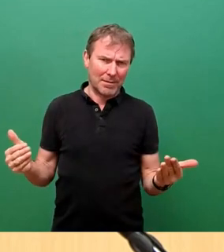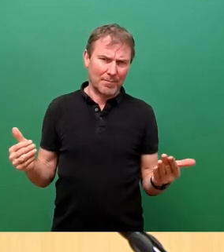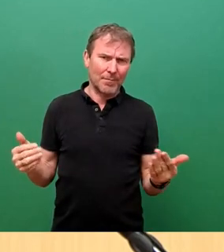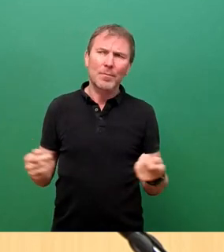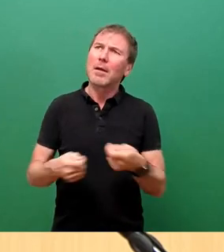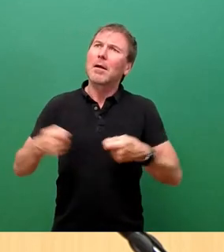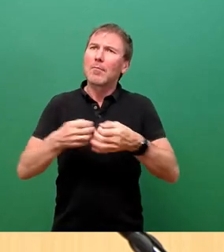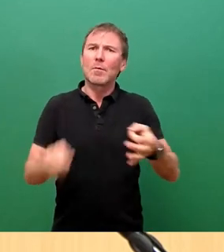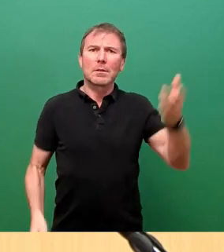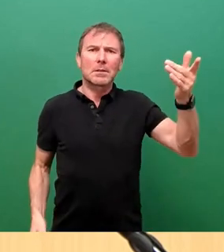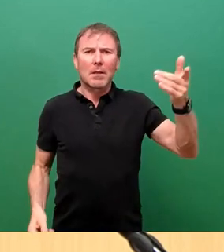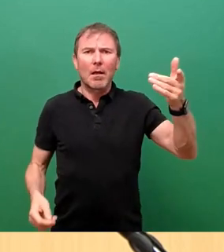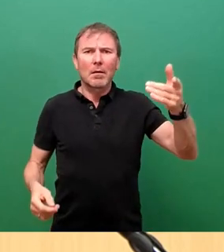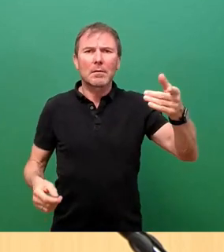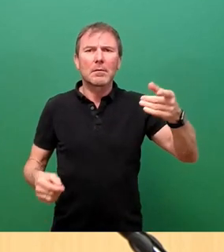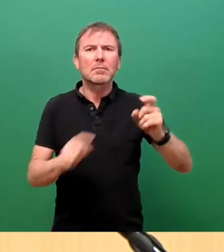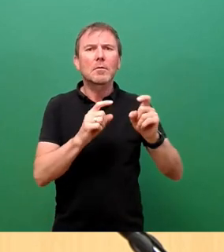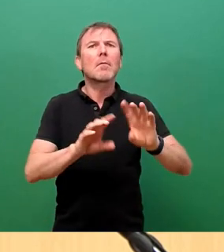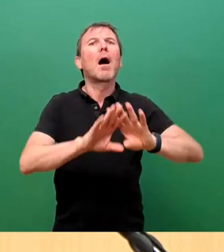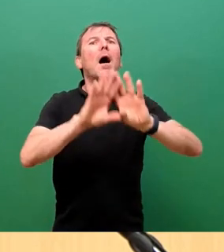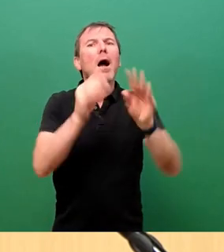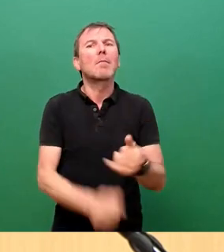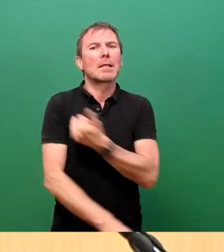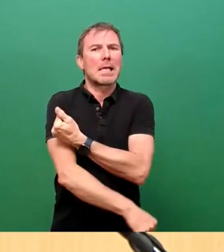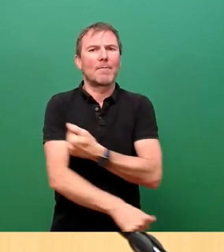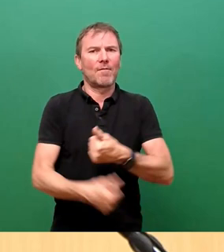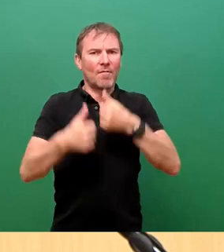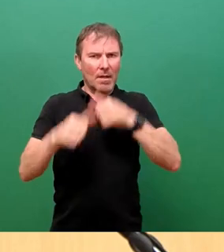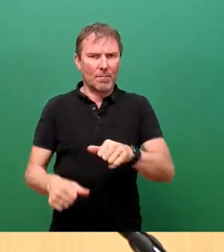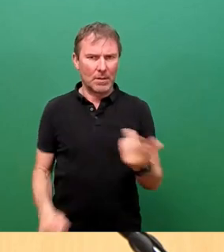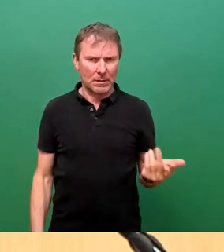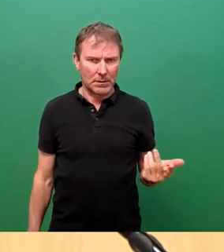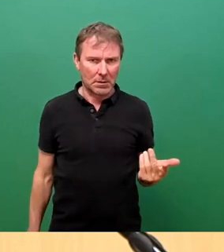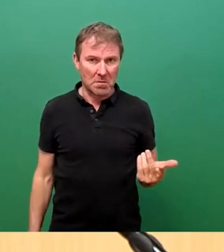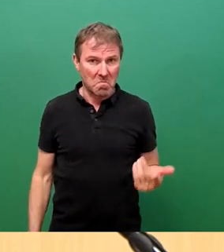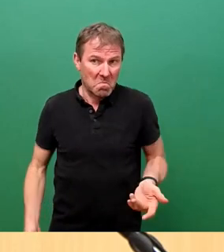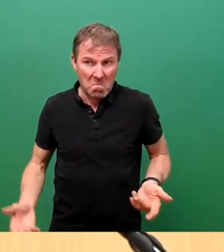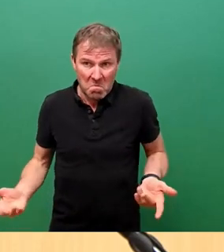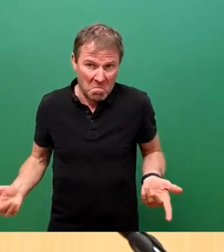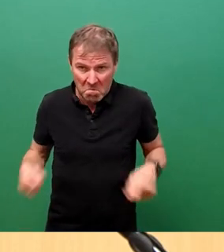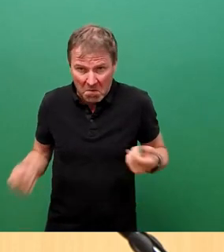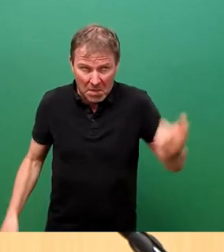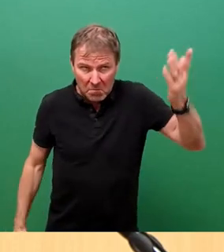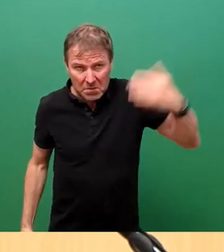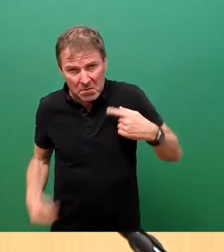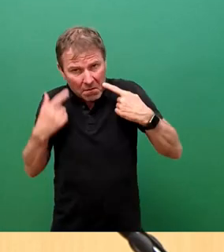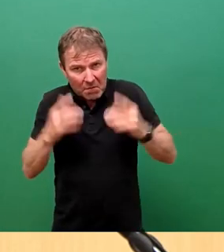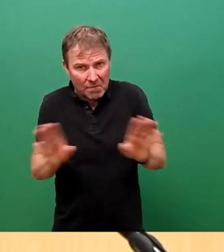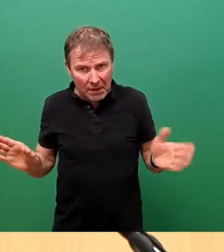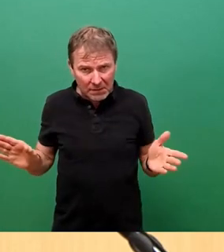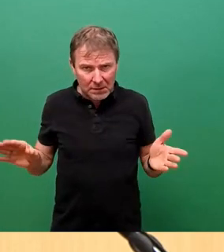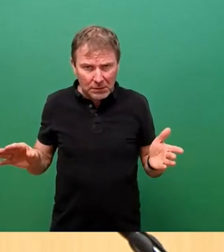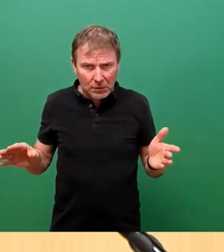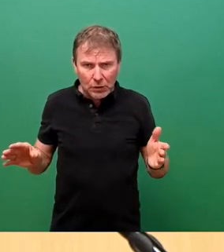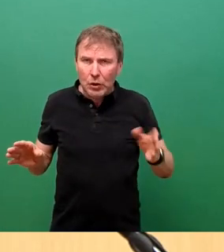momentan über eine allgemeine Impfpflicht gesprochen. So, nun weiß ich nie, wie das ausgehen wird. Da kann man jetzt auch wild spekulieren,